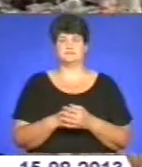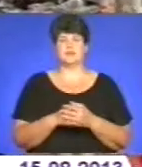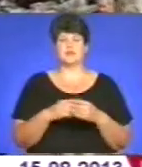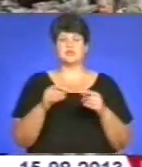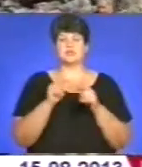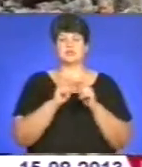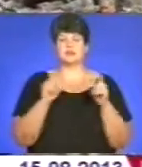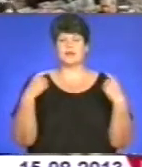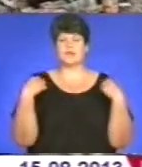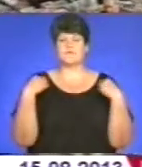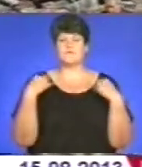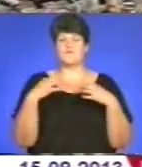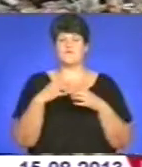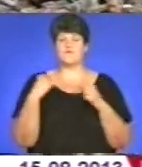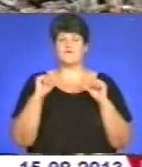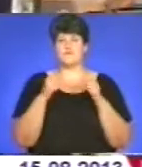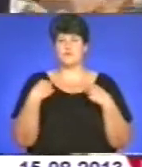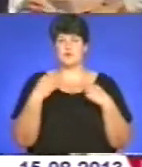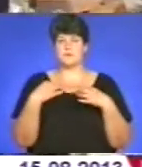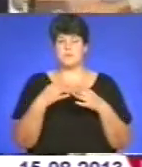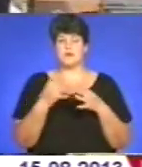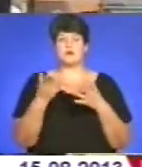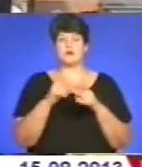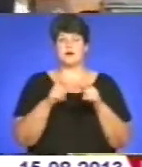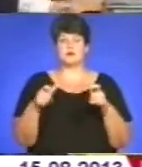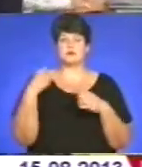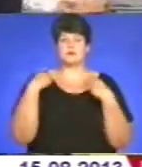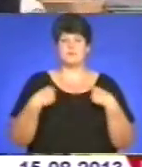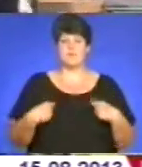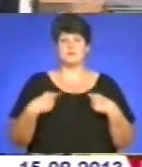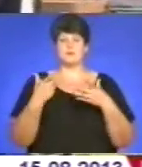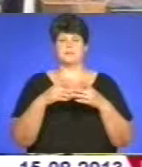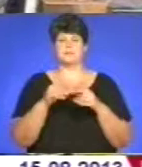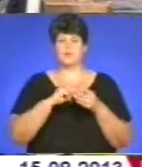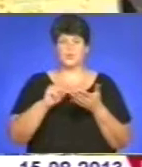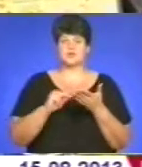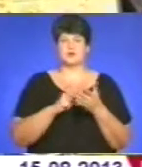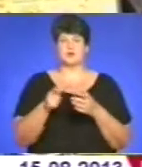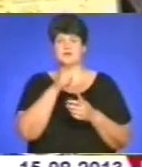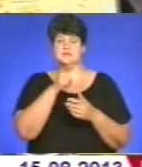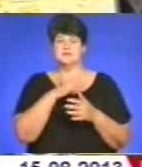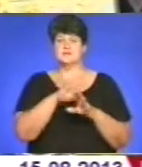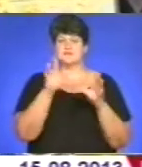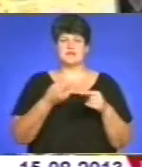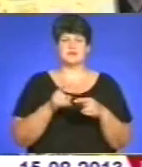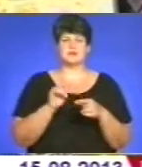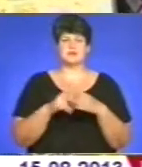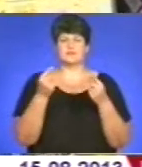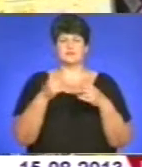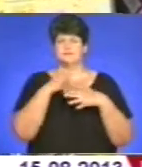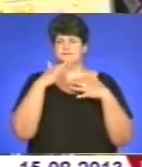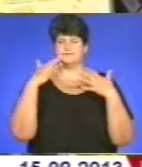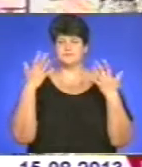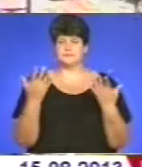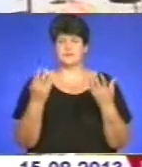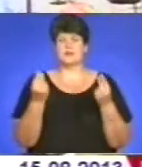форма, взуття, ранець, зошити, атласи, щоденники, альбоми для малювання, пенали, ручки, улівці – усе це наразі має великий попит.